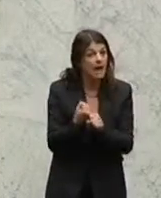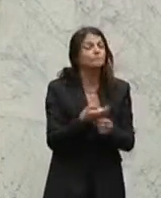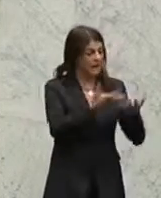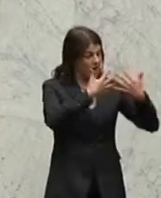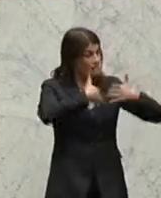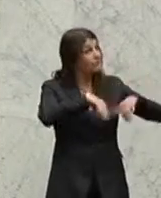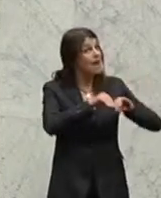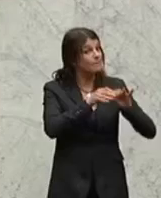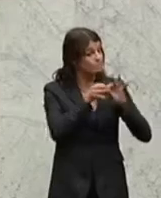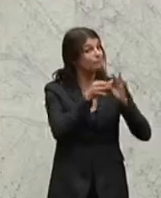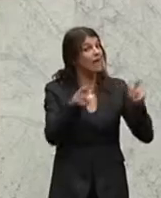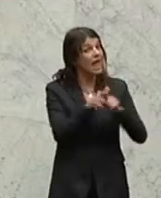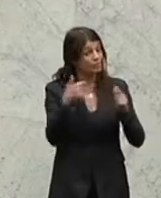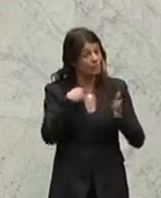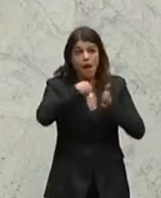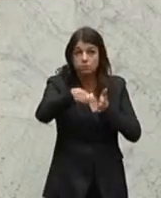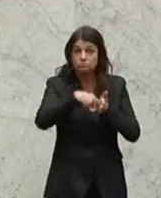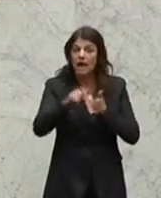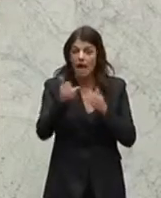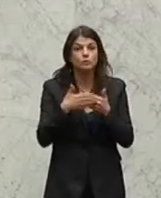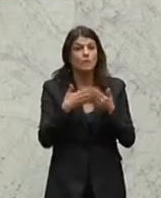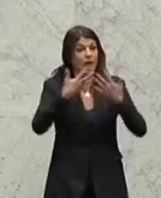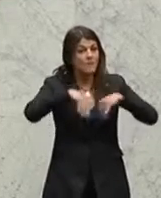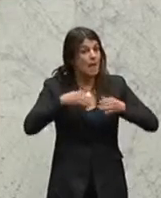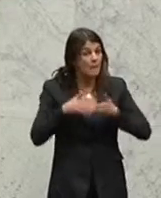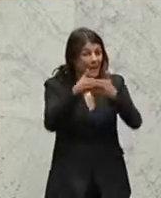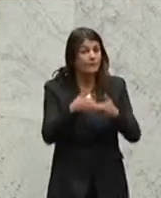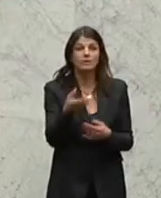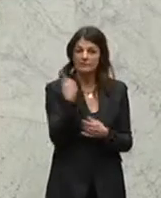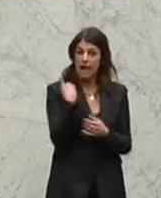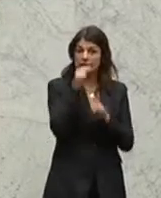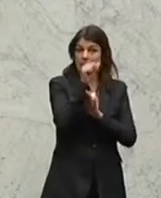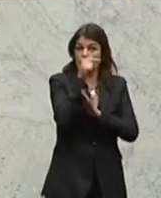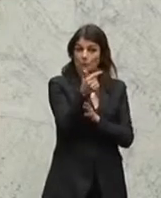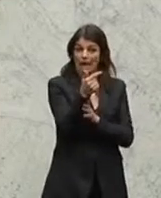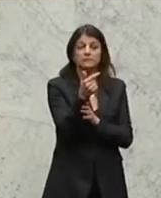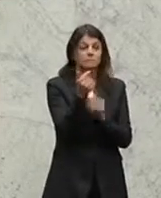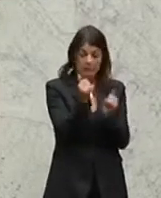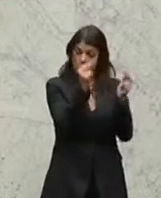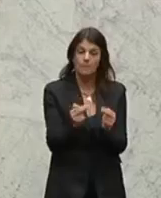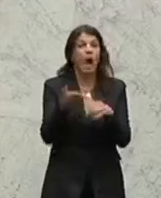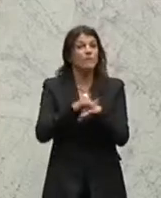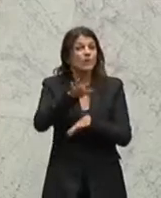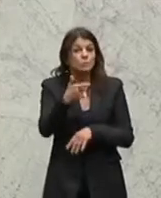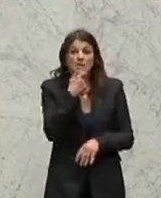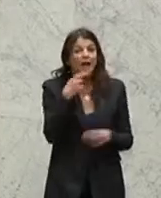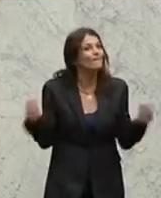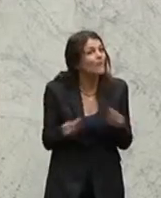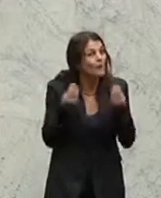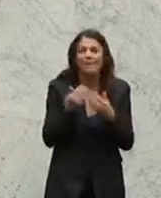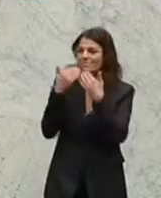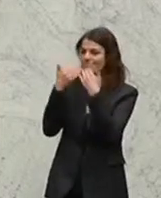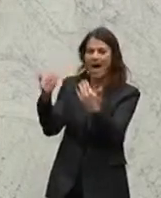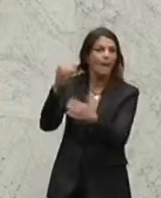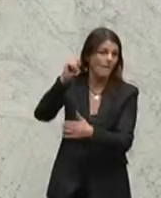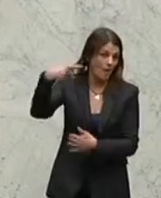Leistungen gekürzt, nämlich die Familienbeihilfe von 26 auf 24 Jahre, dank ÖVP, um